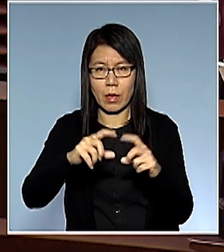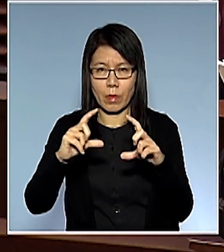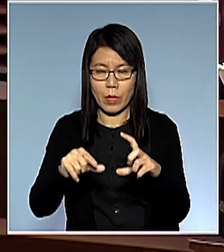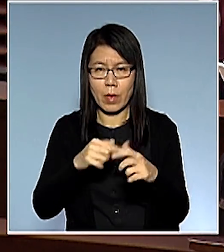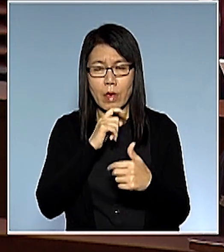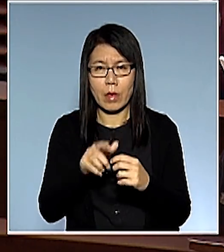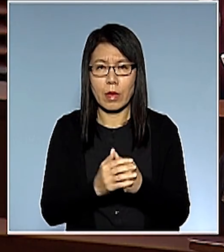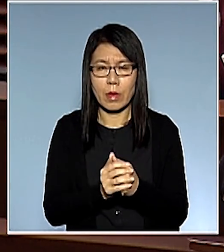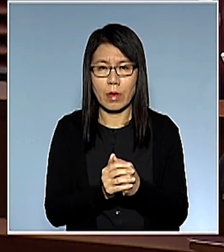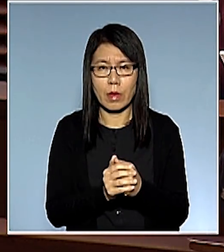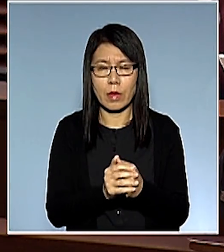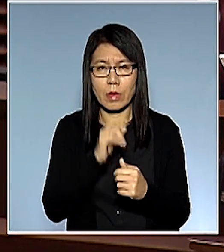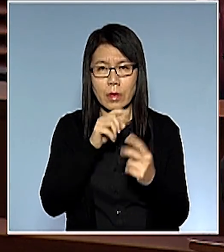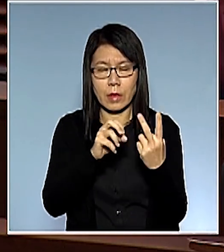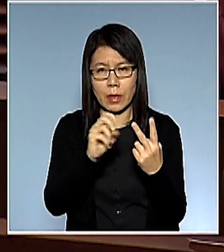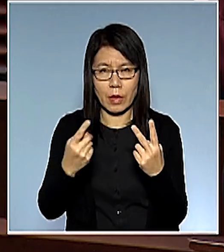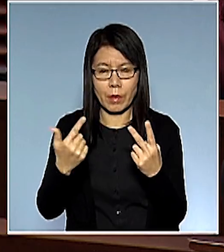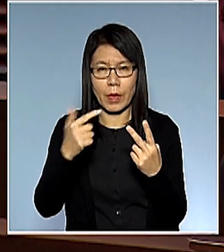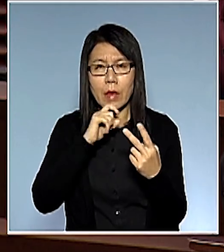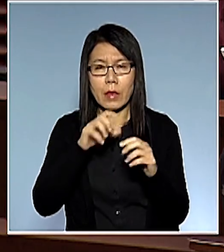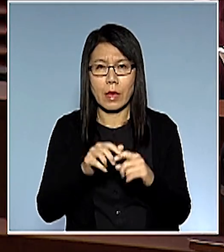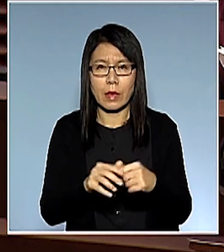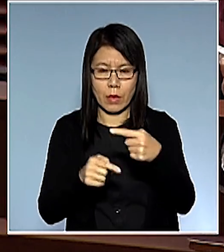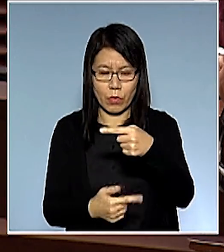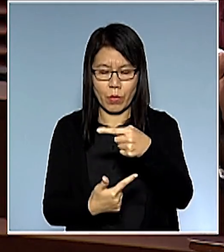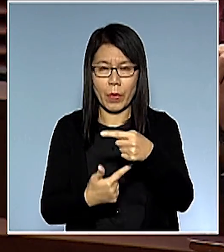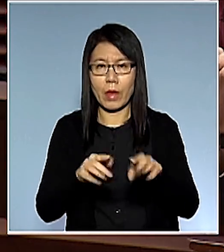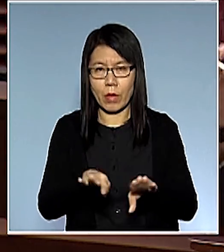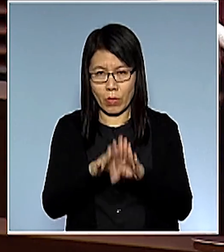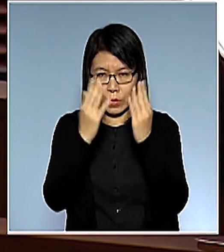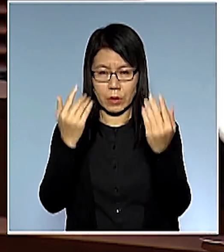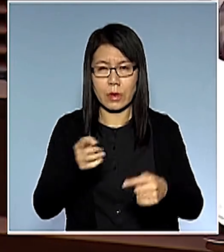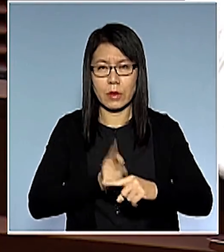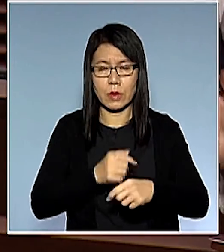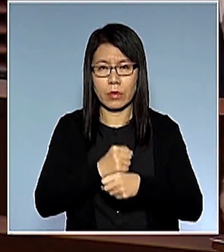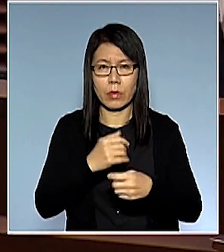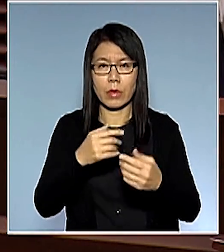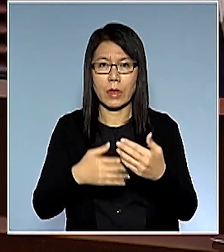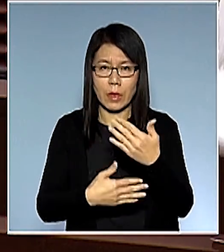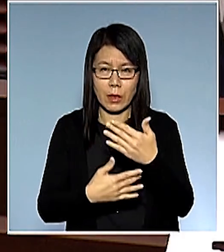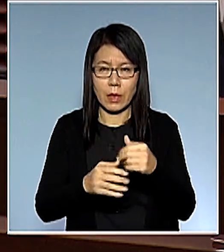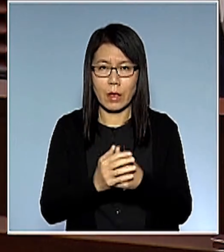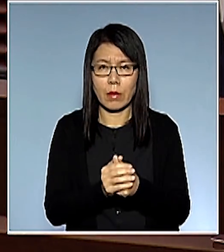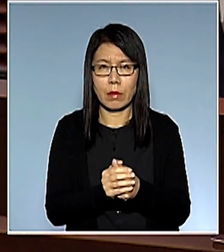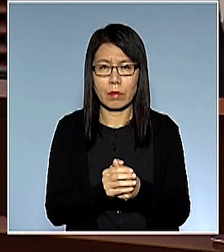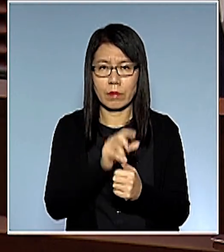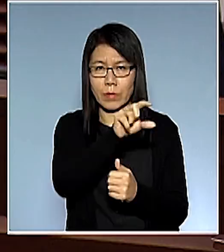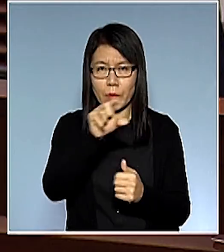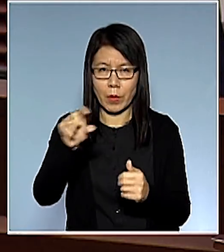指定2018年1月8日為該規則開始實施的日期 food stop56個位置